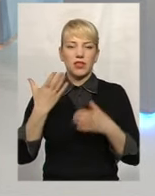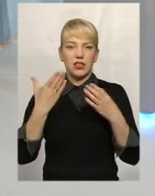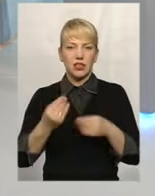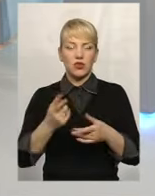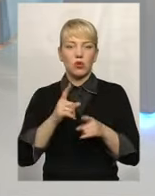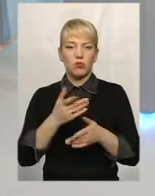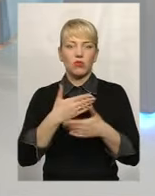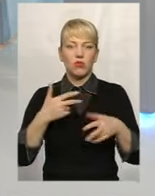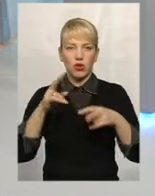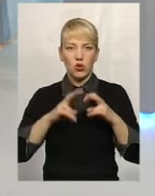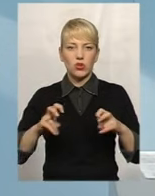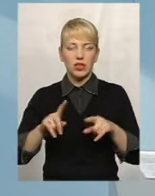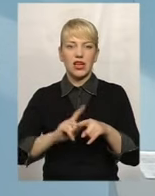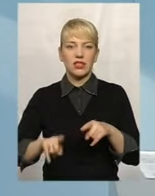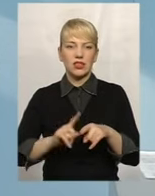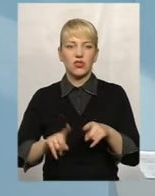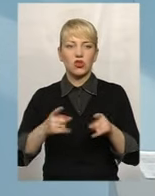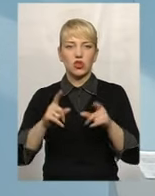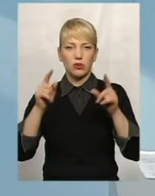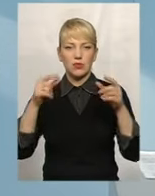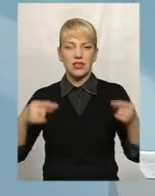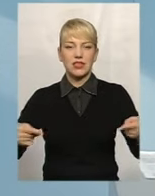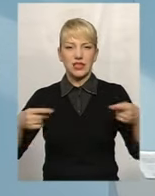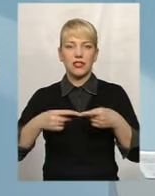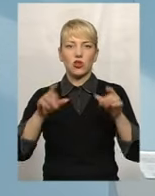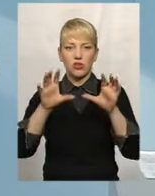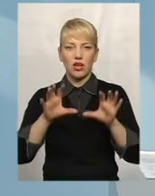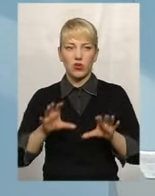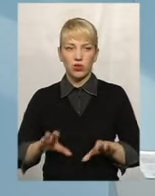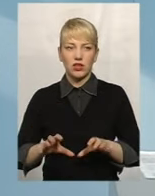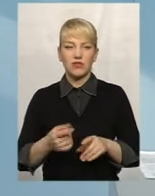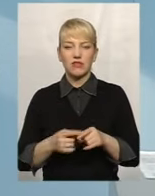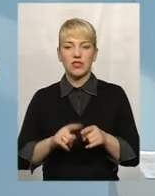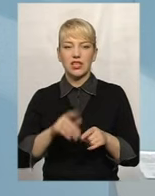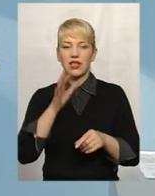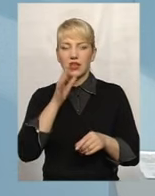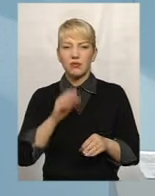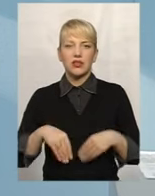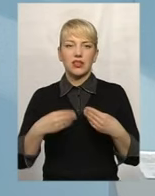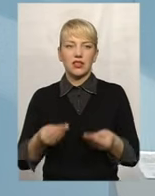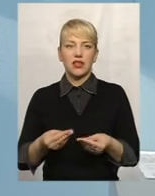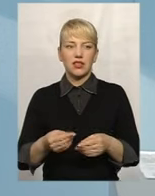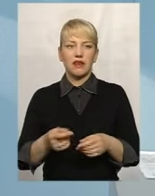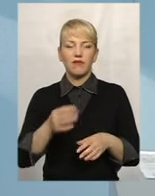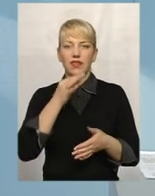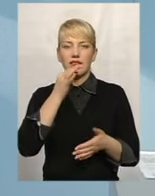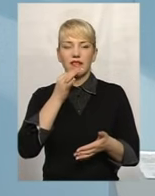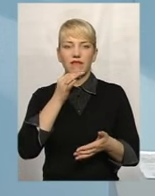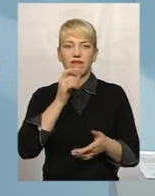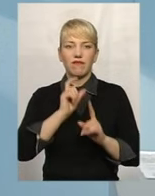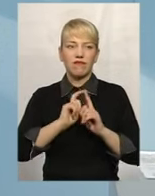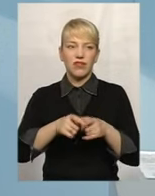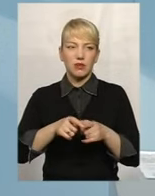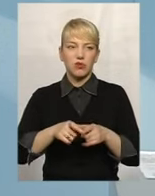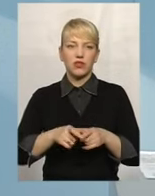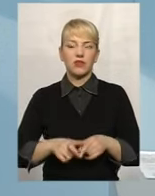розглядаємо якнайшвидше, щоб згідно Законодавства в ці терміни надати відповідь і зністити перевірку